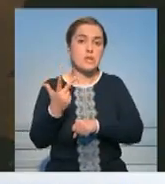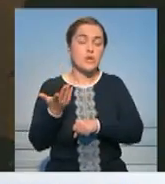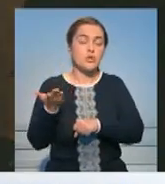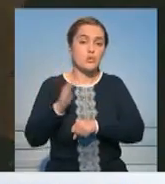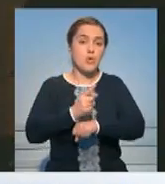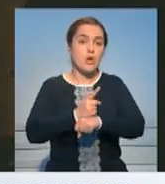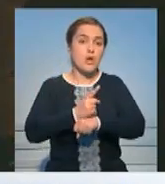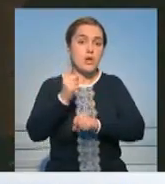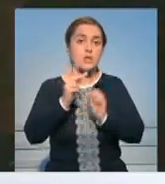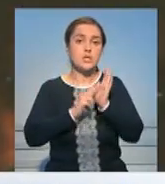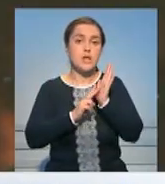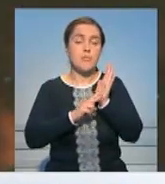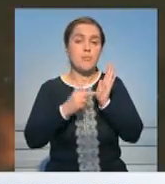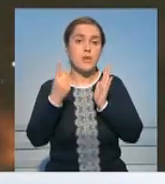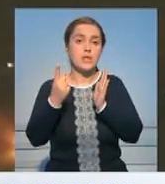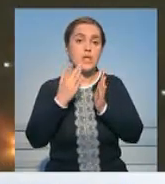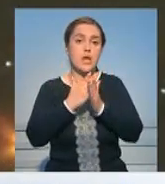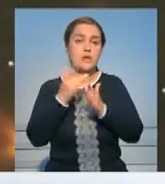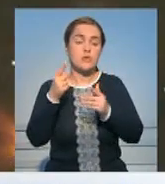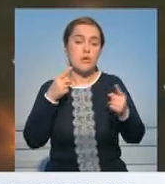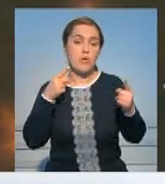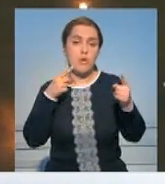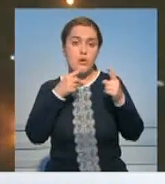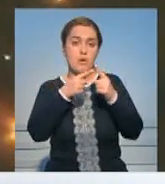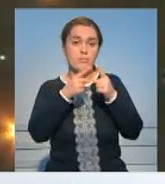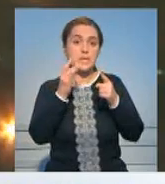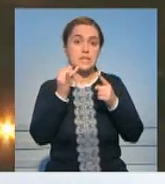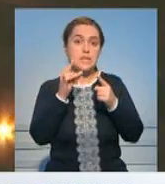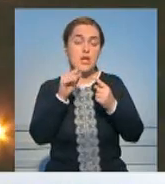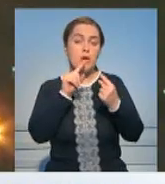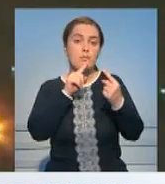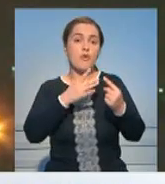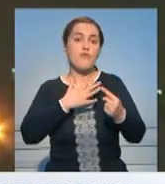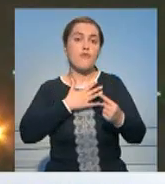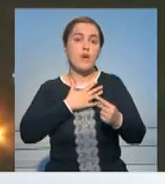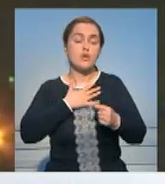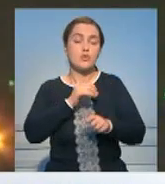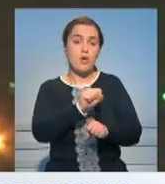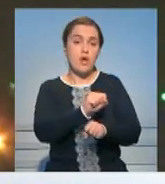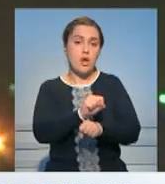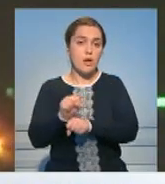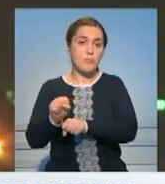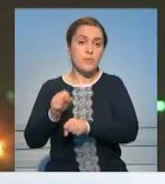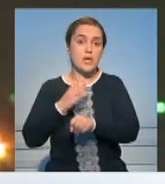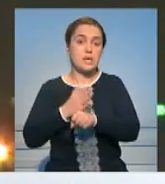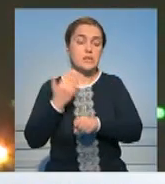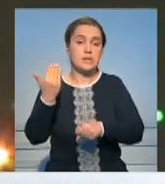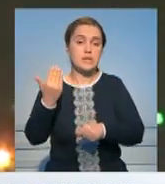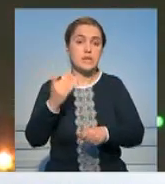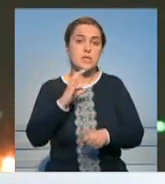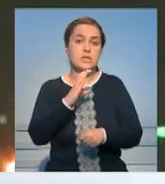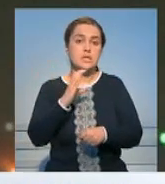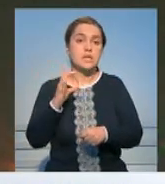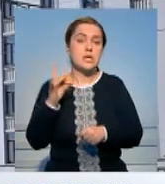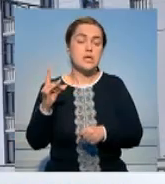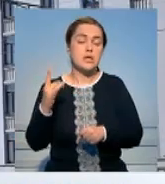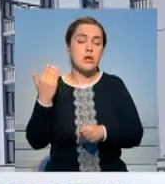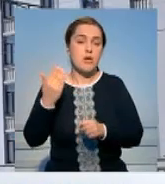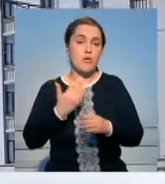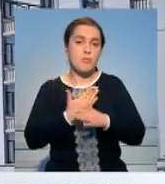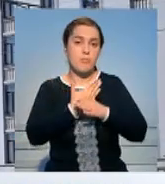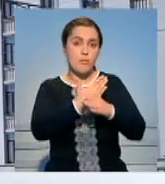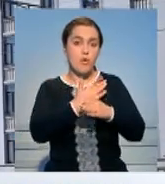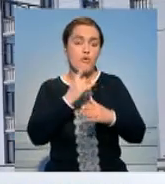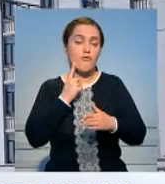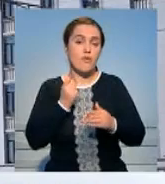ракеты. 71 из них была перехвачена сирийскими средствами противовоздушной оборону, основу которых составляют советские комплексы. В Москве